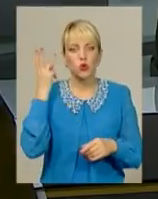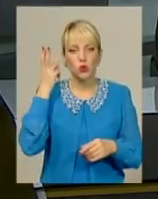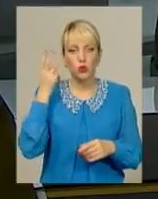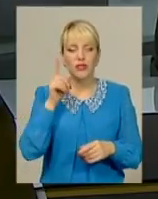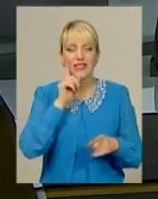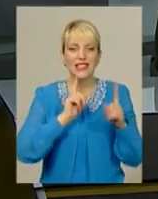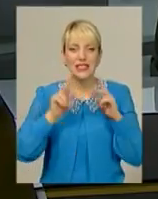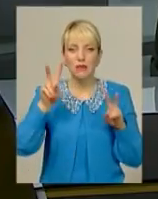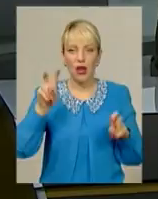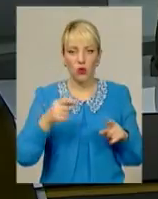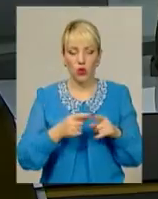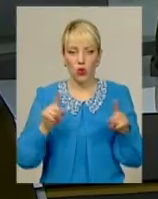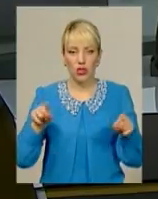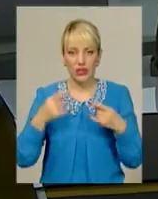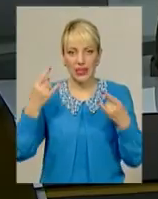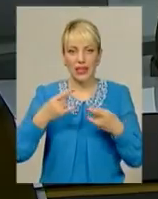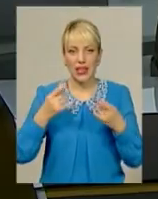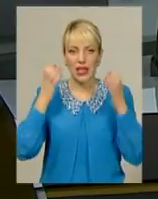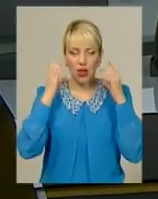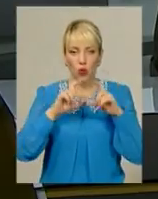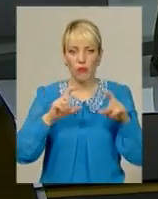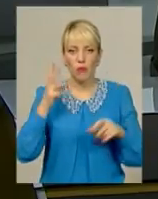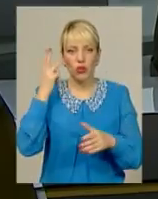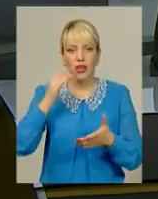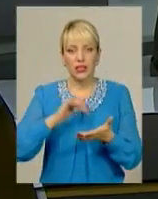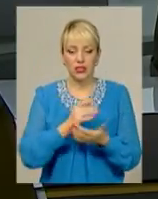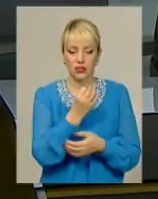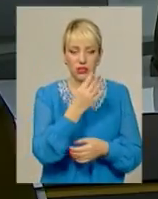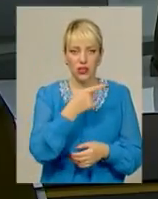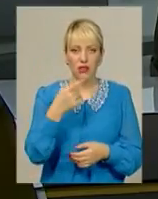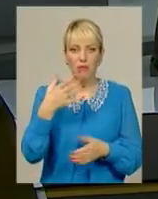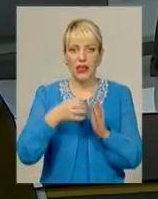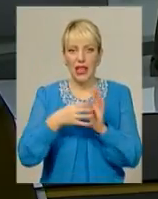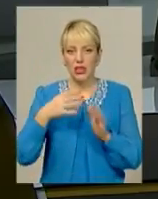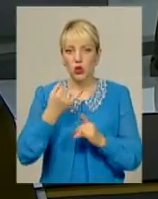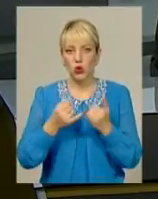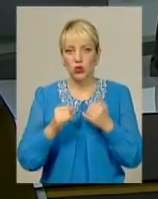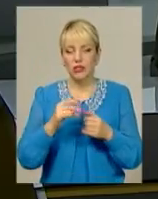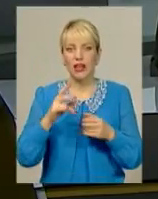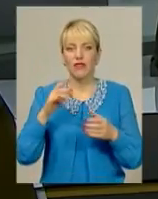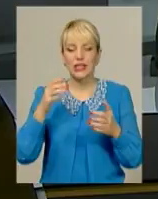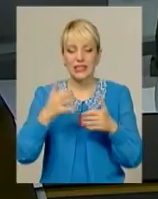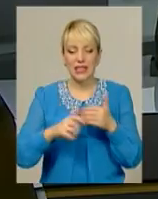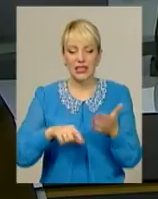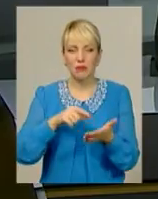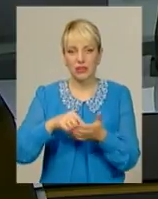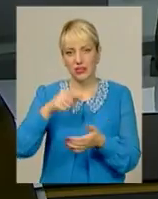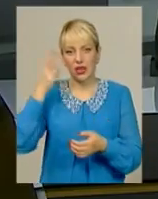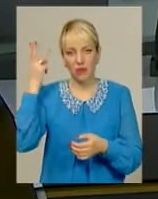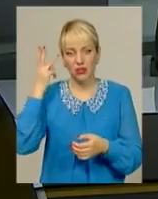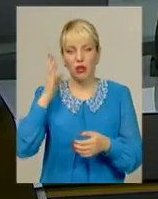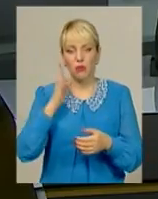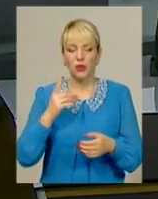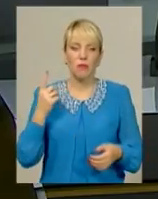нашою телерадіокомпанією «Поділля Центр». 14 та 15 жовтня у середмісті Хмельницького відбудеться перший